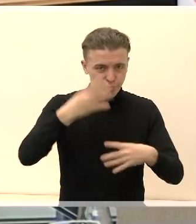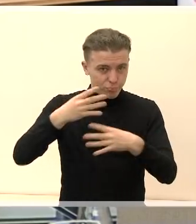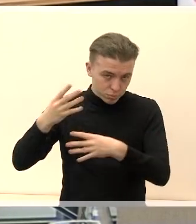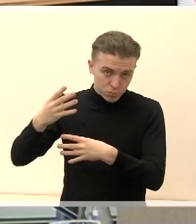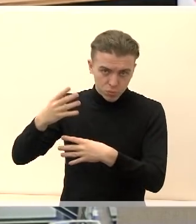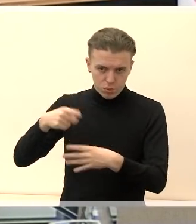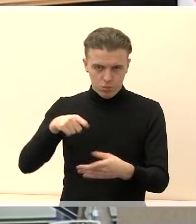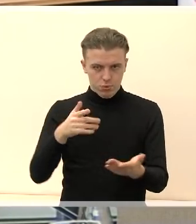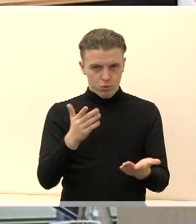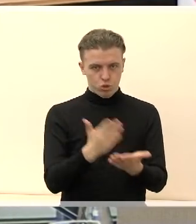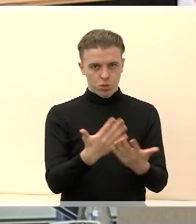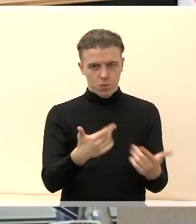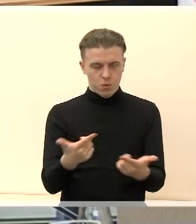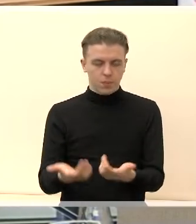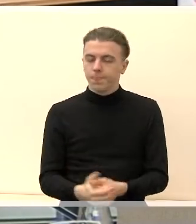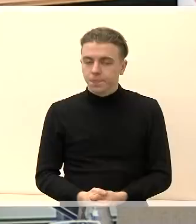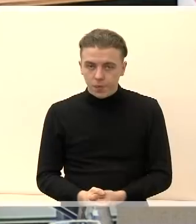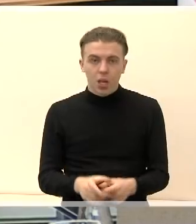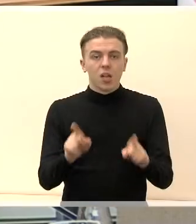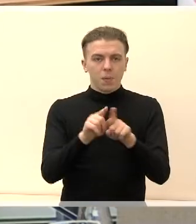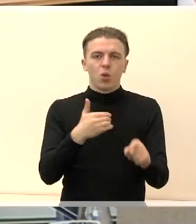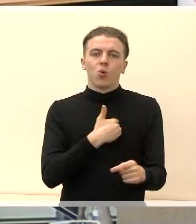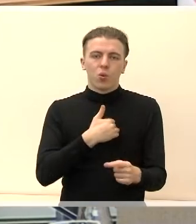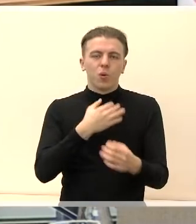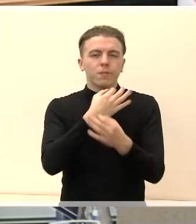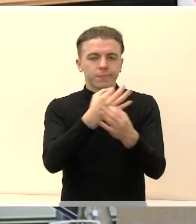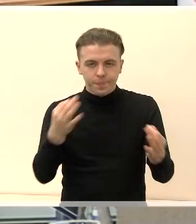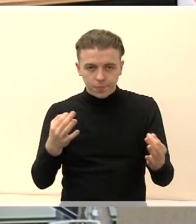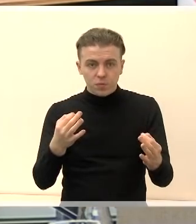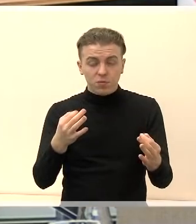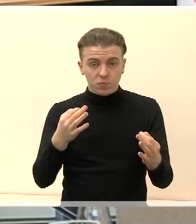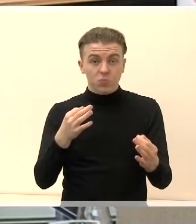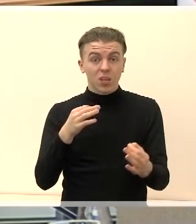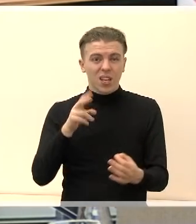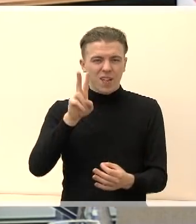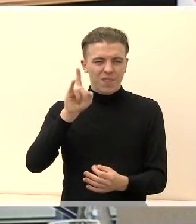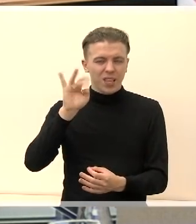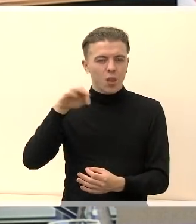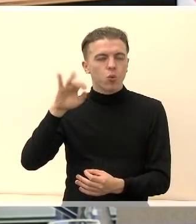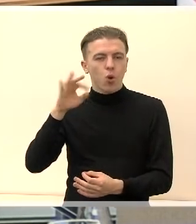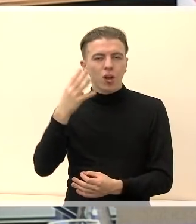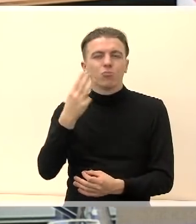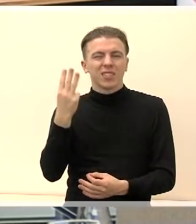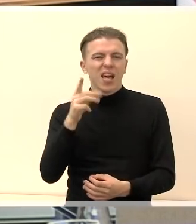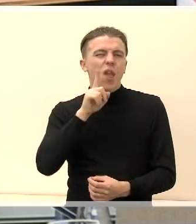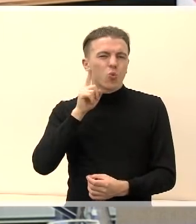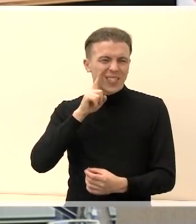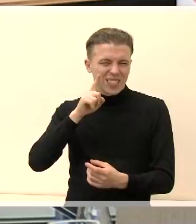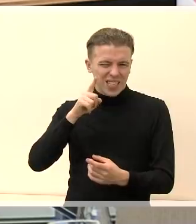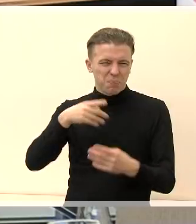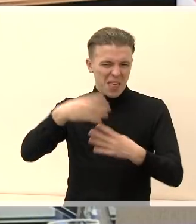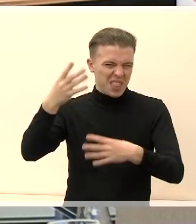Ir dar noriu visiems priminti vieną dalyką, Vytauto 43, jaunysės bendravotis, taip